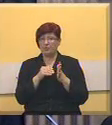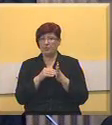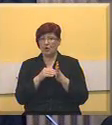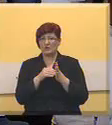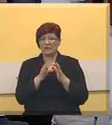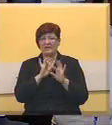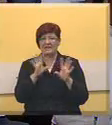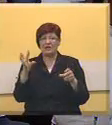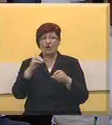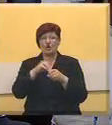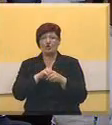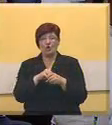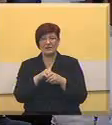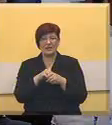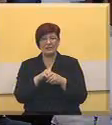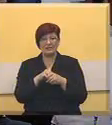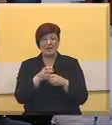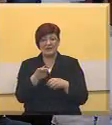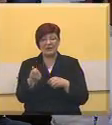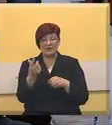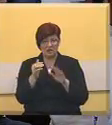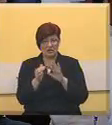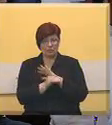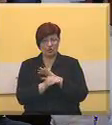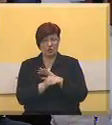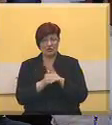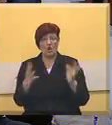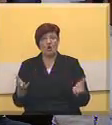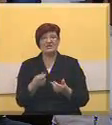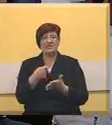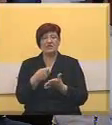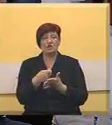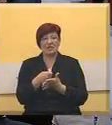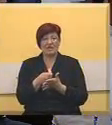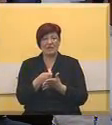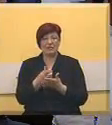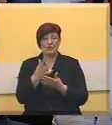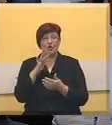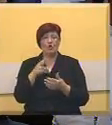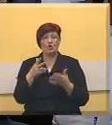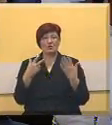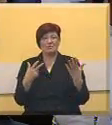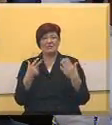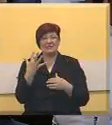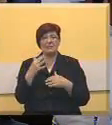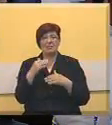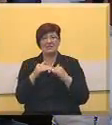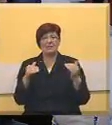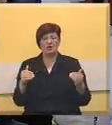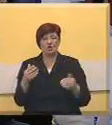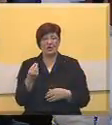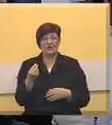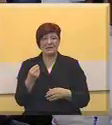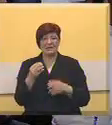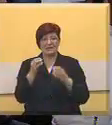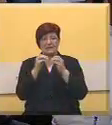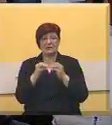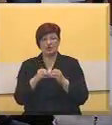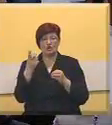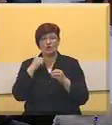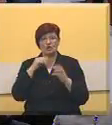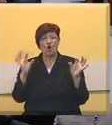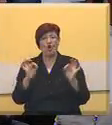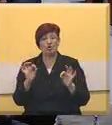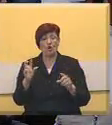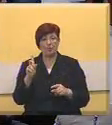dodatne izdvajanje iz budžeta, osnivački kapital u iznosu od oko 85 miliona dinara sastoji se od opreme